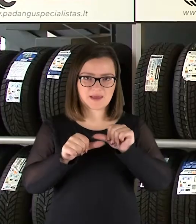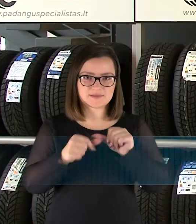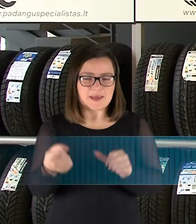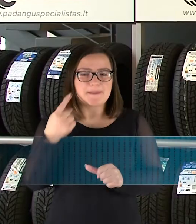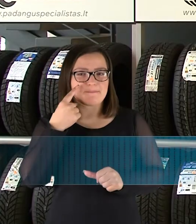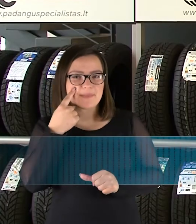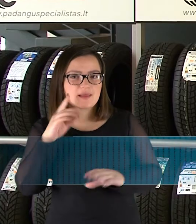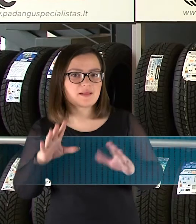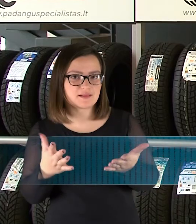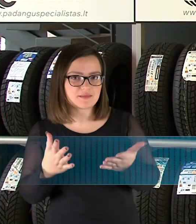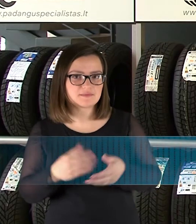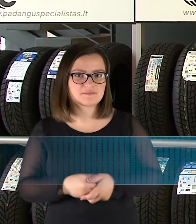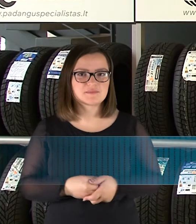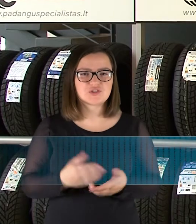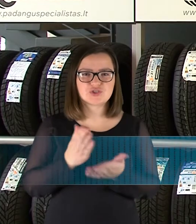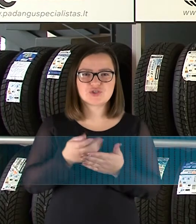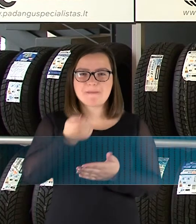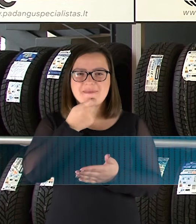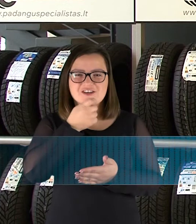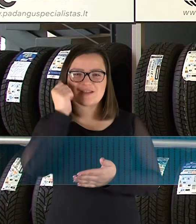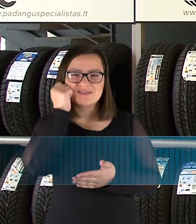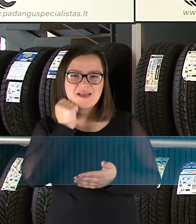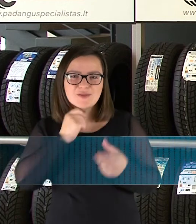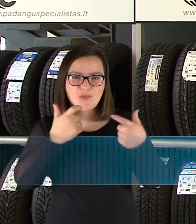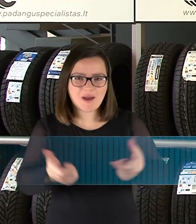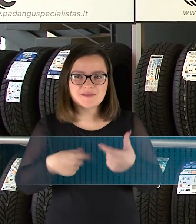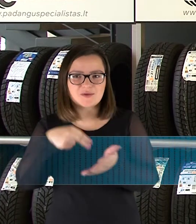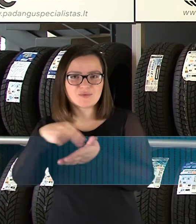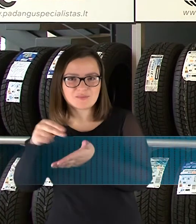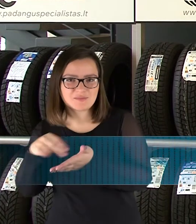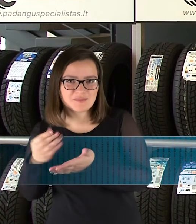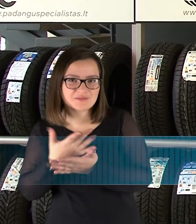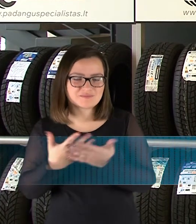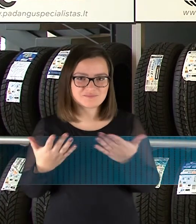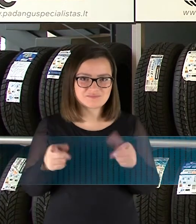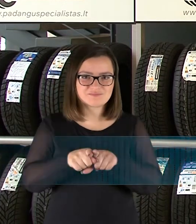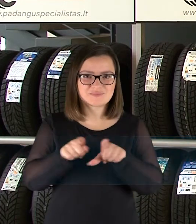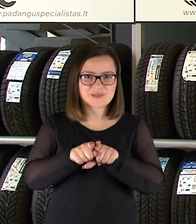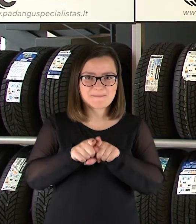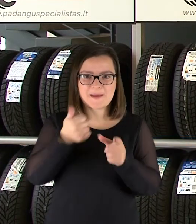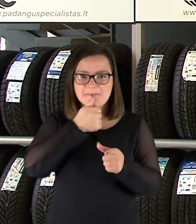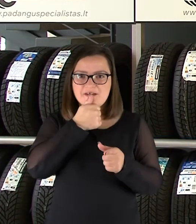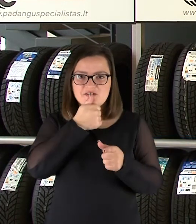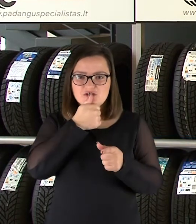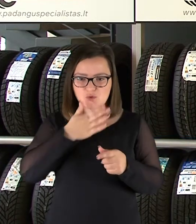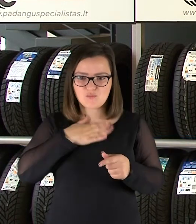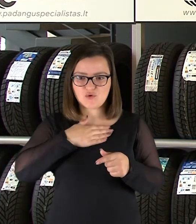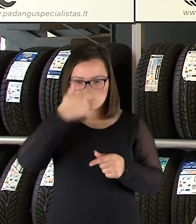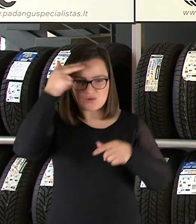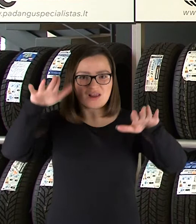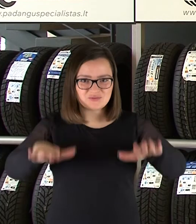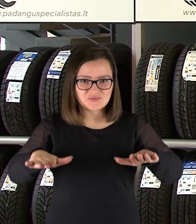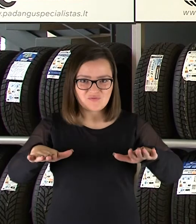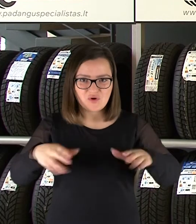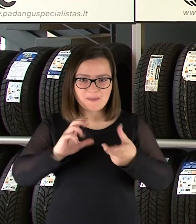pastebėjom, vis dėl to mažiau tų devietų padangų, mažiau perkama yra padangų, kurios netinkamos